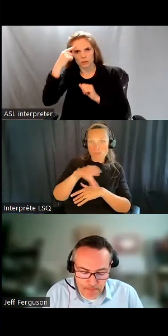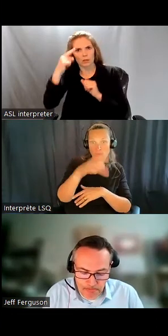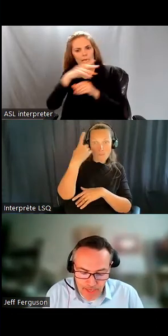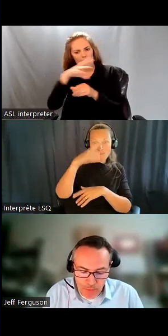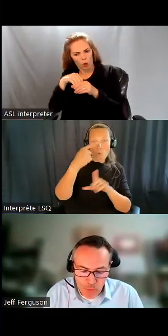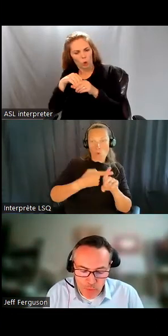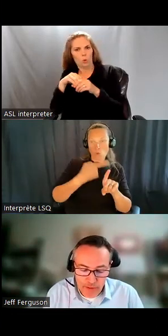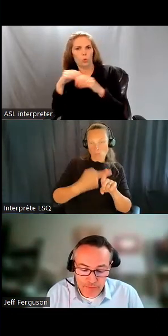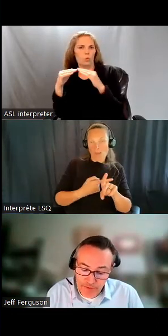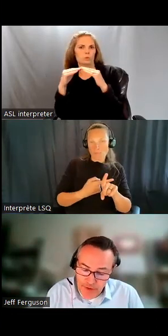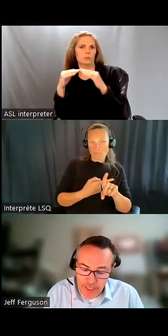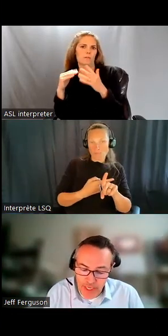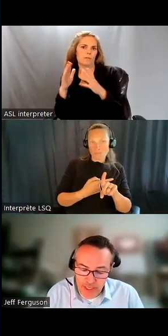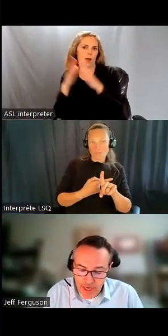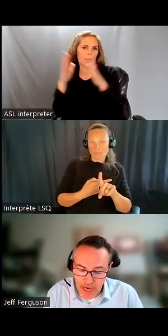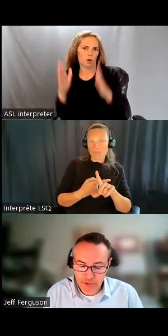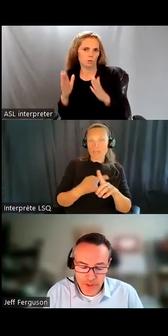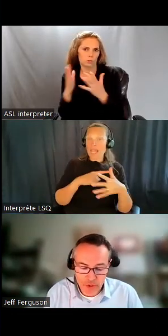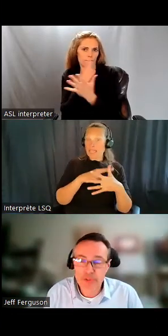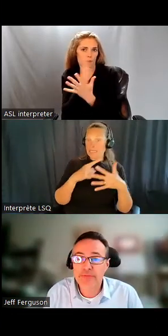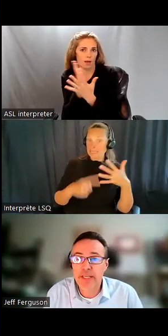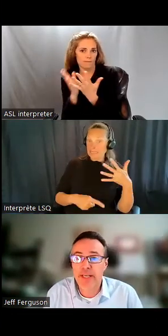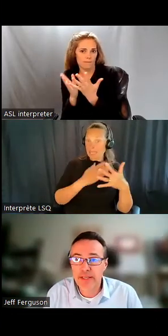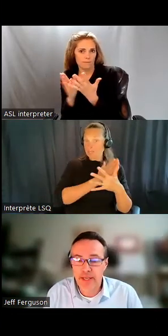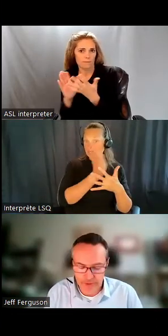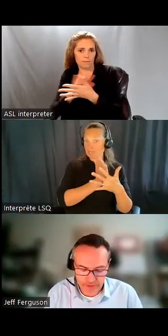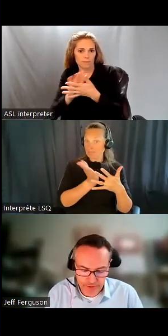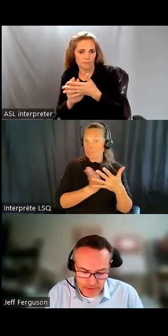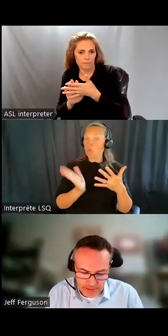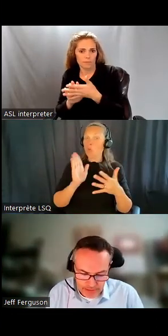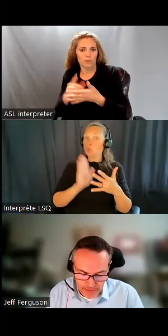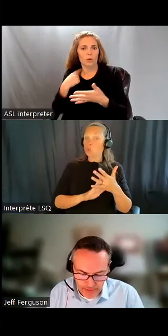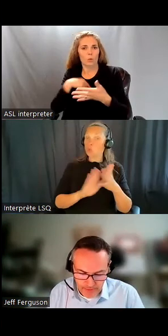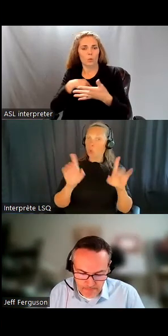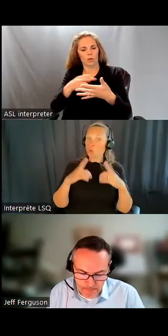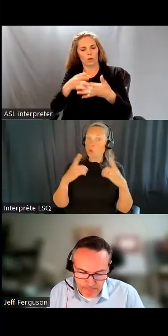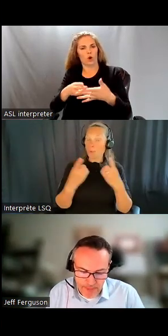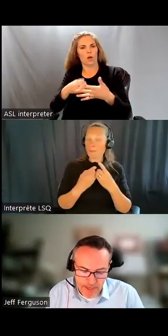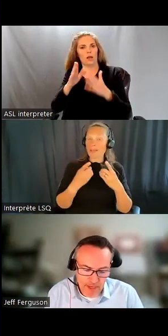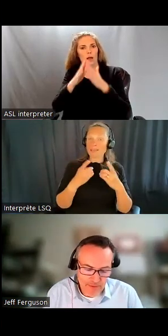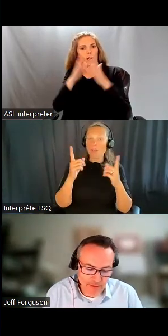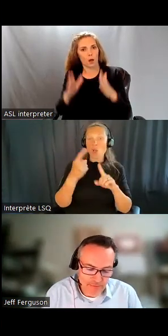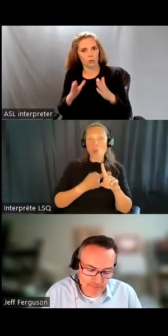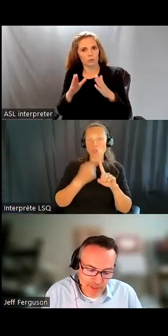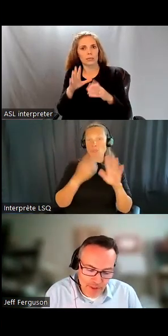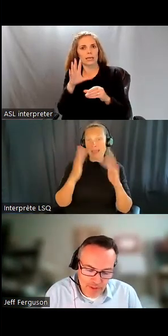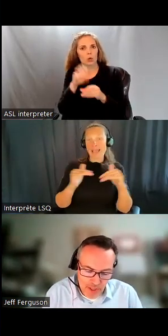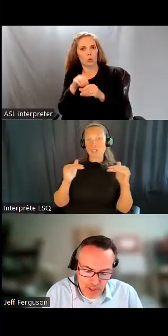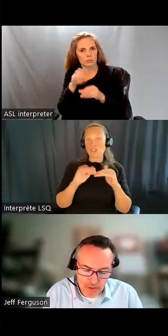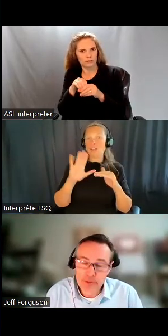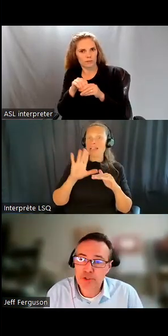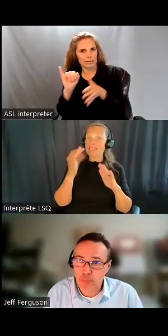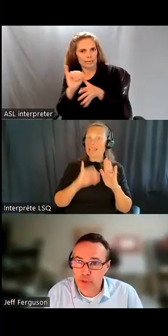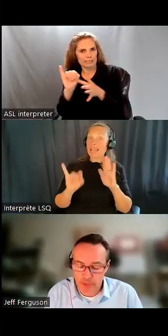doit couvrir les cinq domaines de logements inclusifs, ce qu'on a appelé les indicateurs de logements